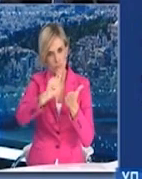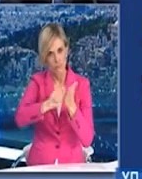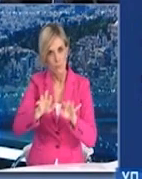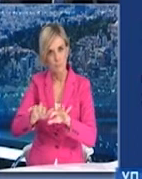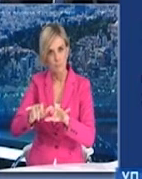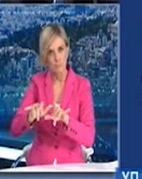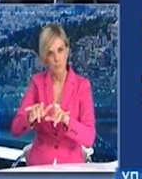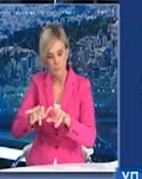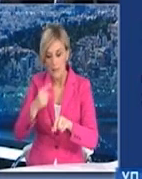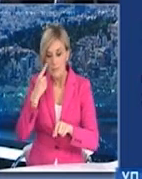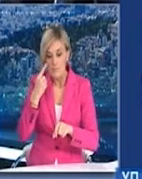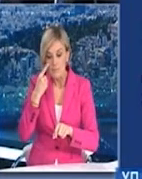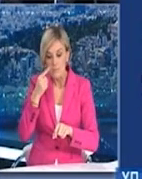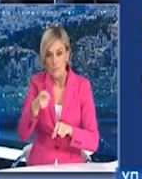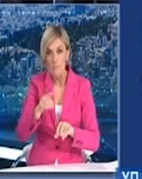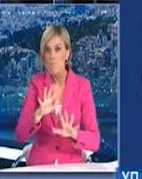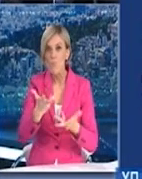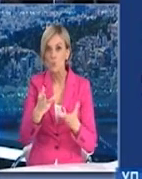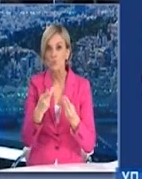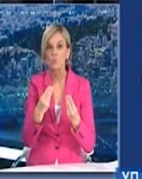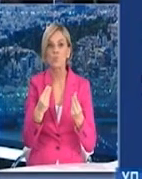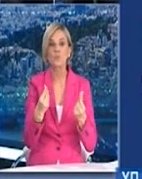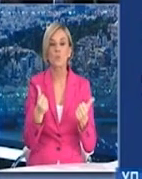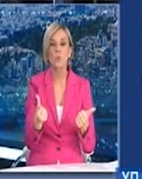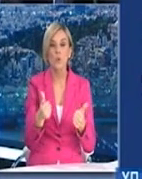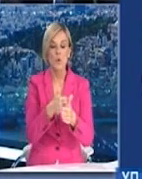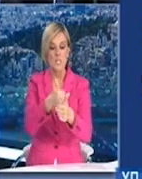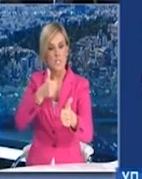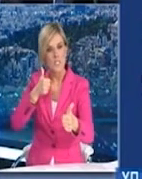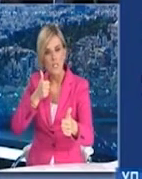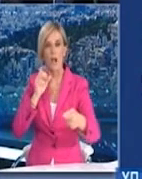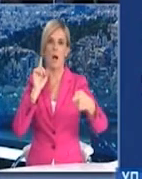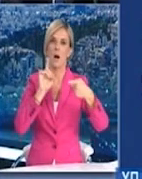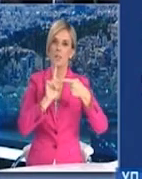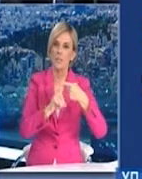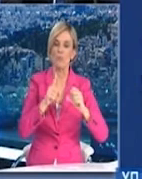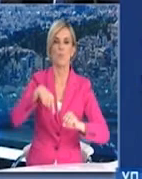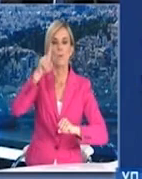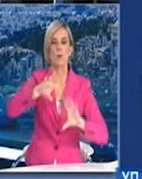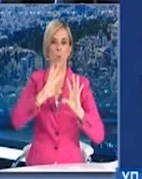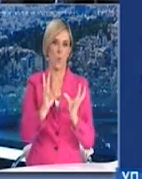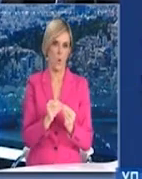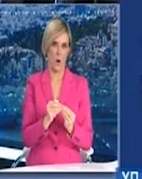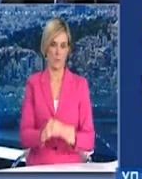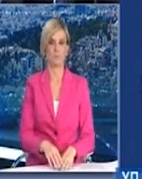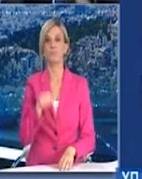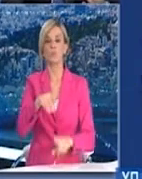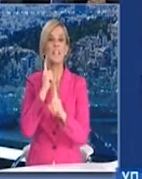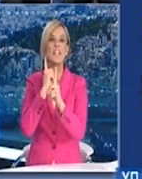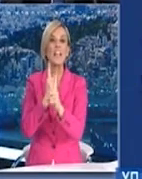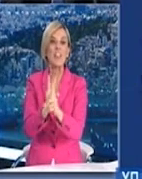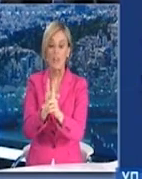βάση και θα δημιουργήσει τις συνθήκες αυτές με τις οποίες θα μπορέσουν να εμβολιαστούν οι συμπολίτες μας. Πάμε τώρα σε ειδικές ομάδες.